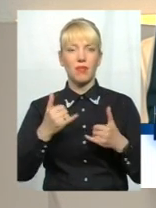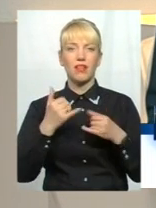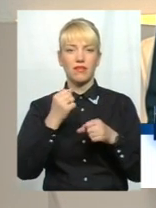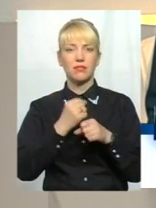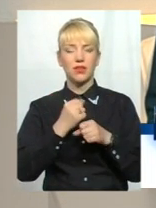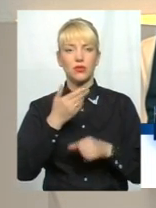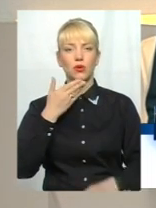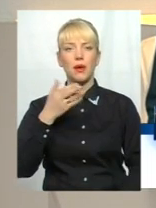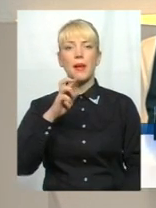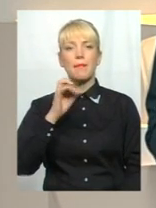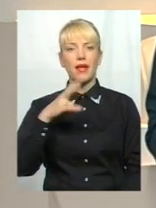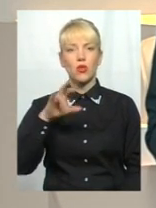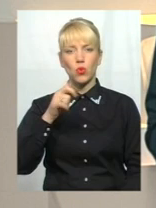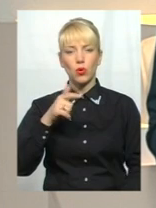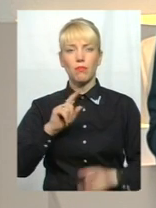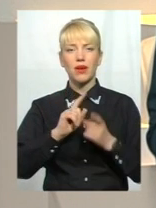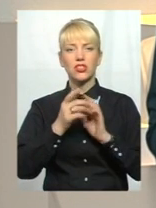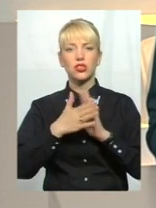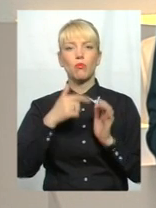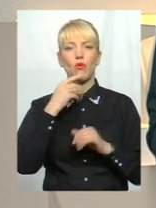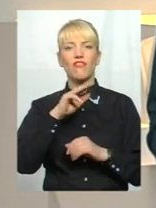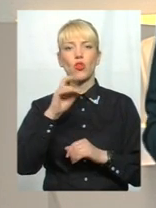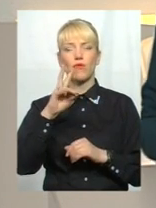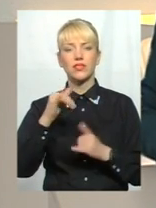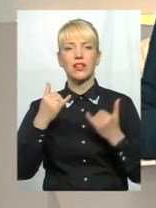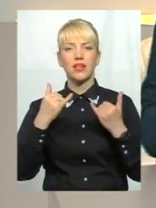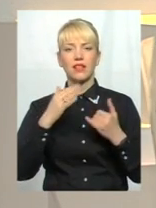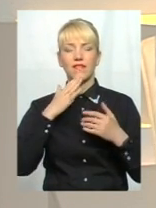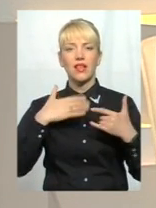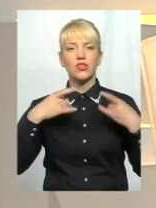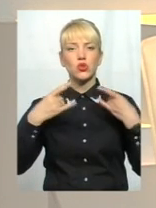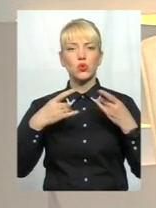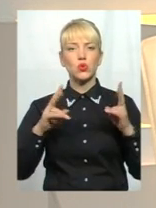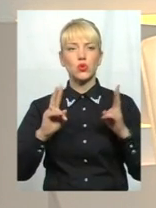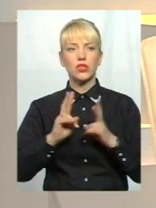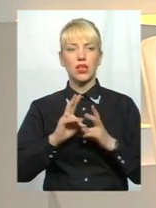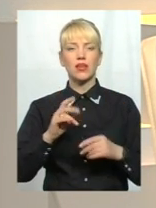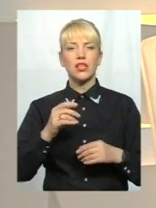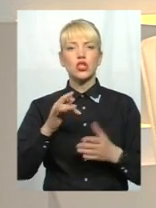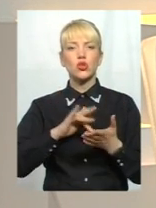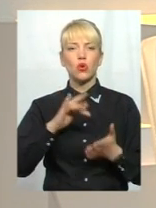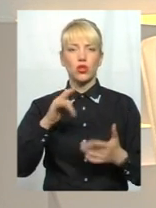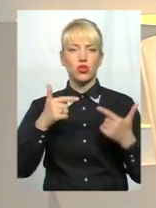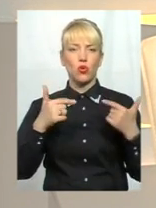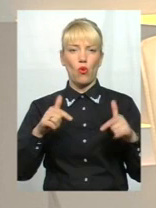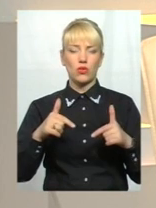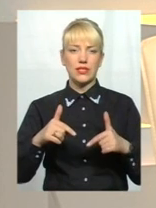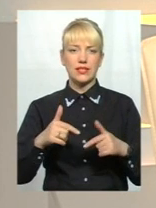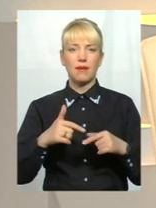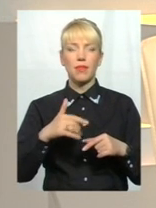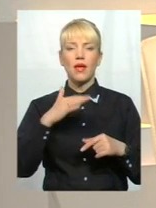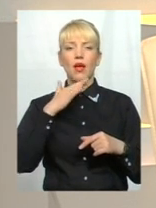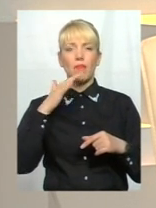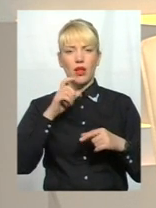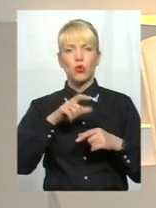перекладна жестового мову Оксани Фіновської. І нині у нашій студії ми зустрічаємо столичного гостя, багатьом